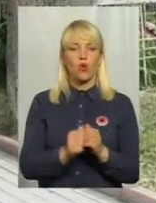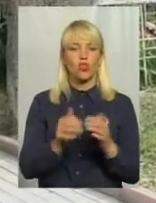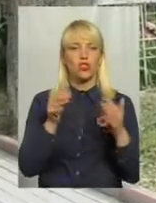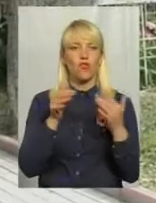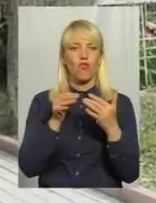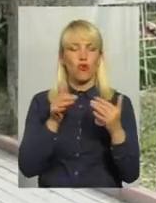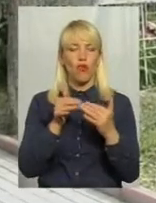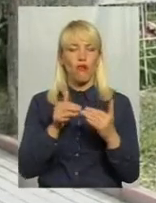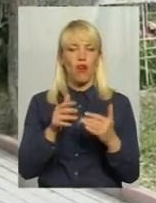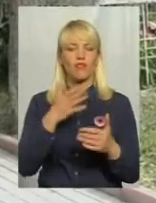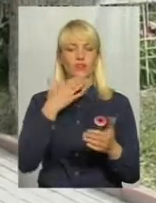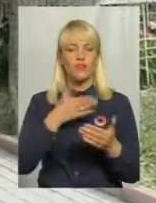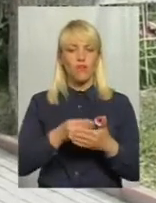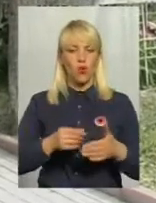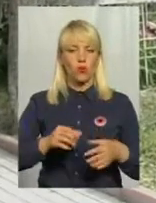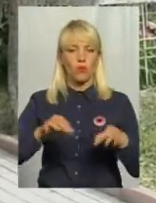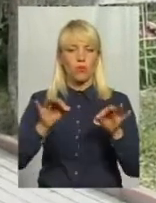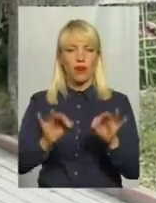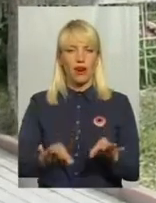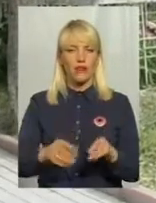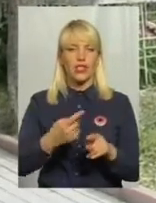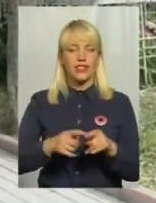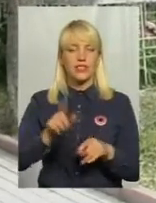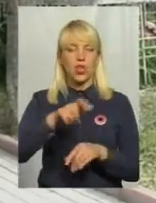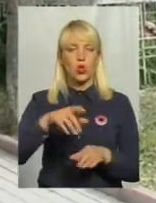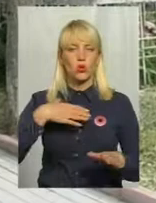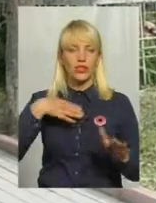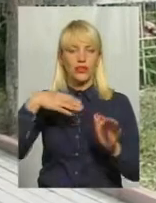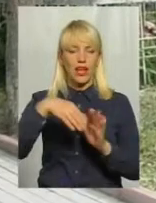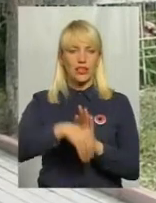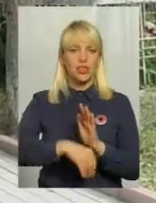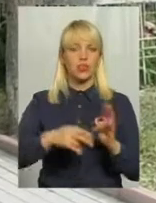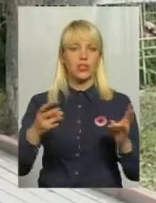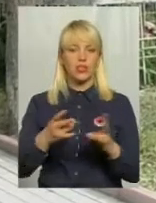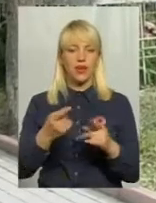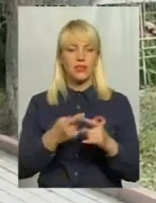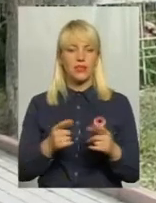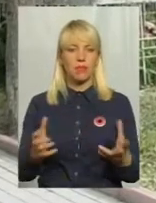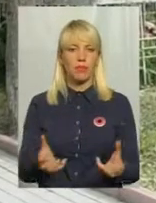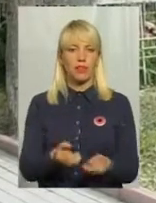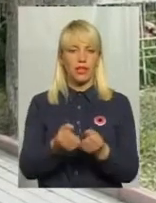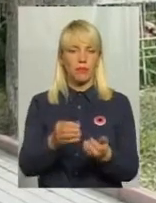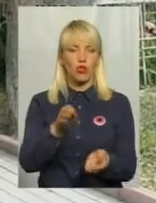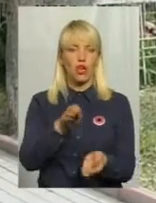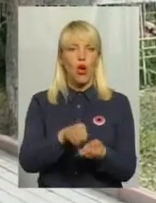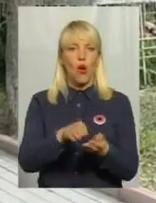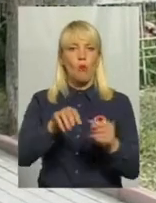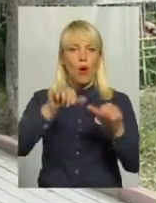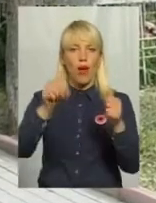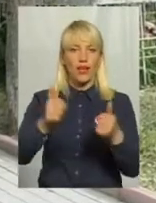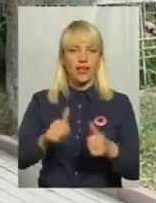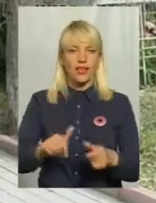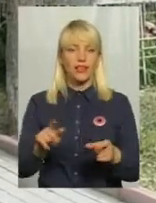страждали і загинули, тому однозначно треба ці могили підтримувати і берегти пам'ять. Тобто, треба пам'ятати, щоб не